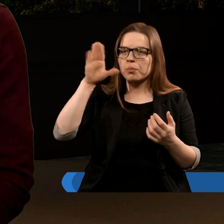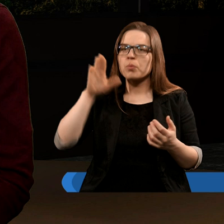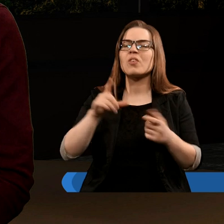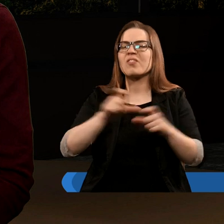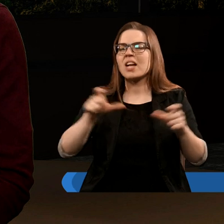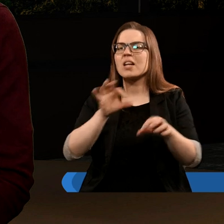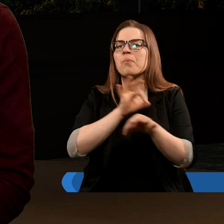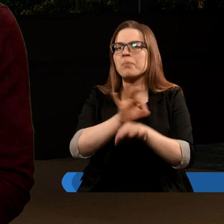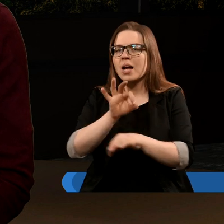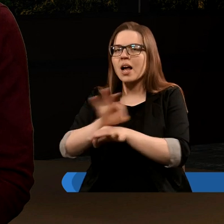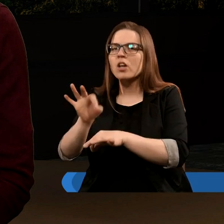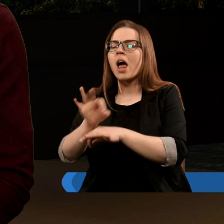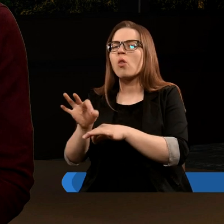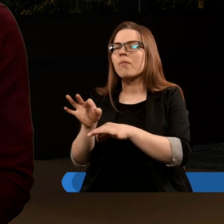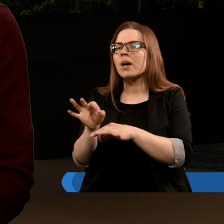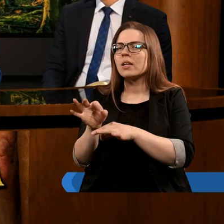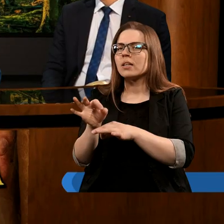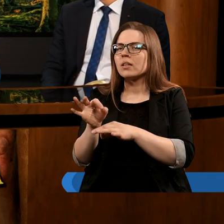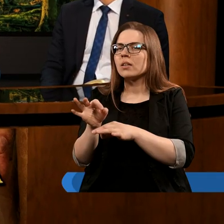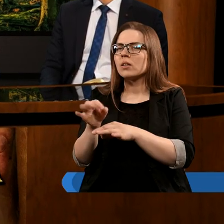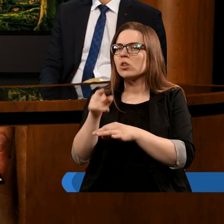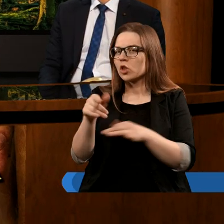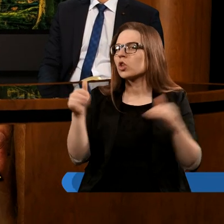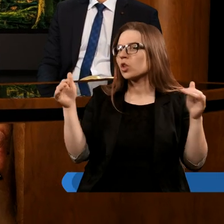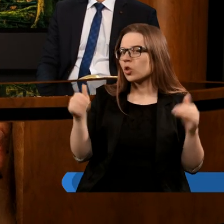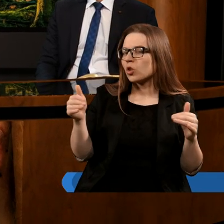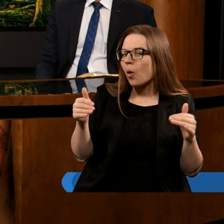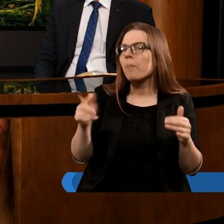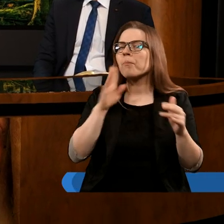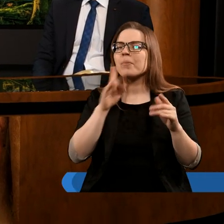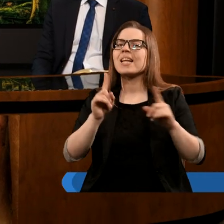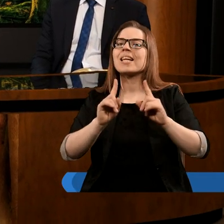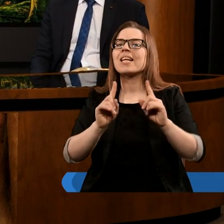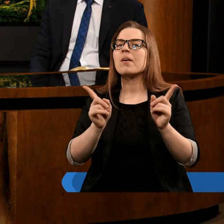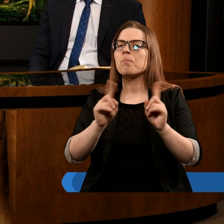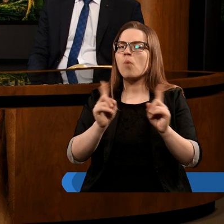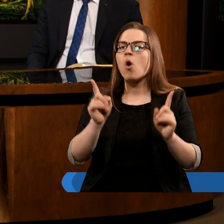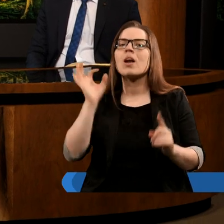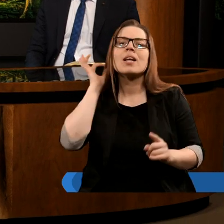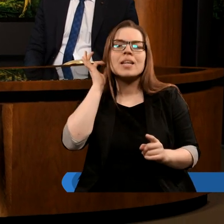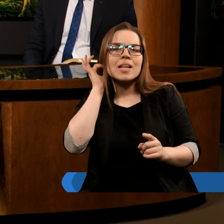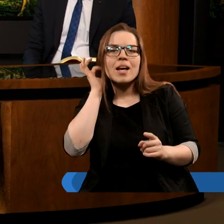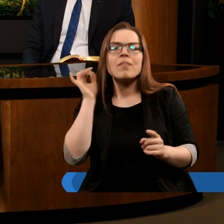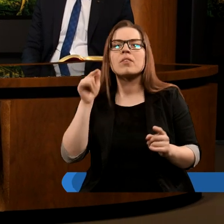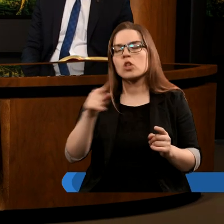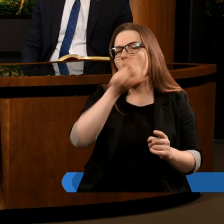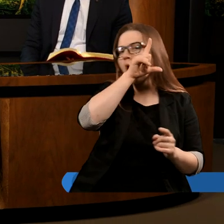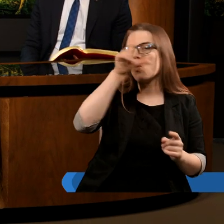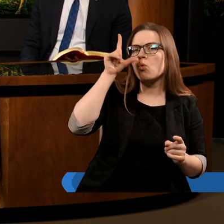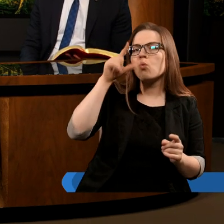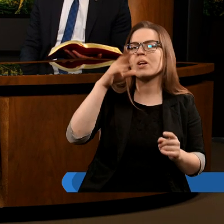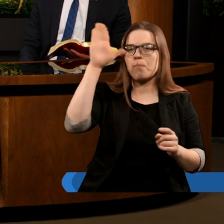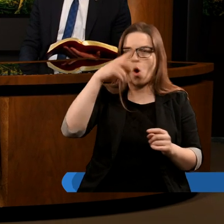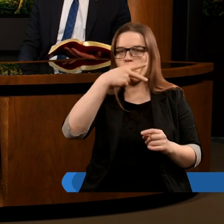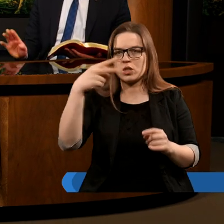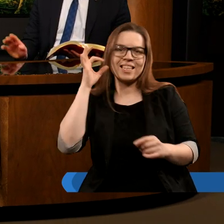czasach przeszladowań. I to może być symbolem tego, że niewiasta to jest lud Boży,